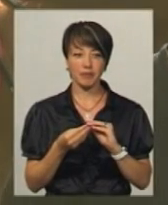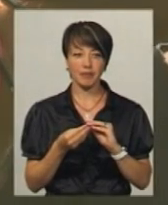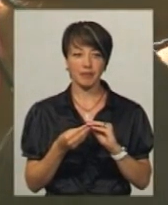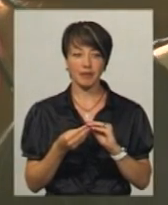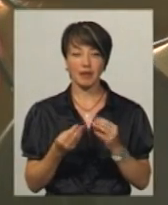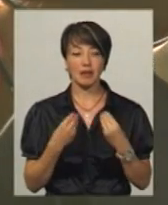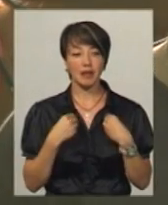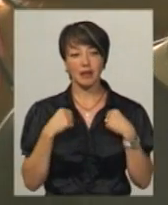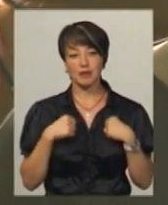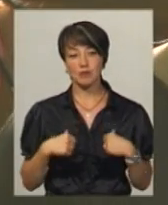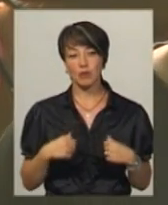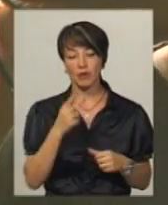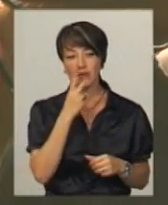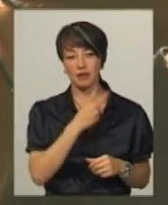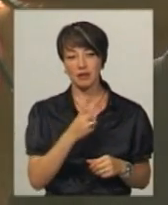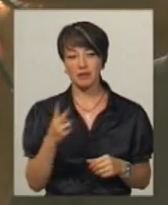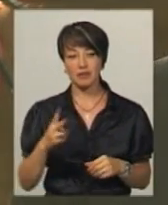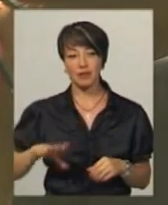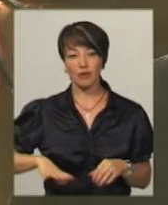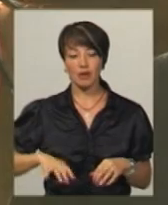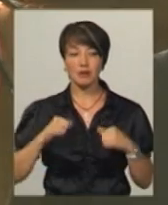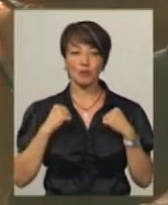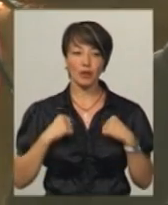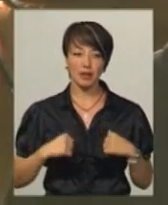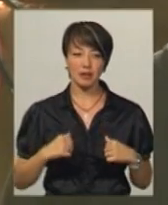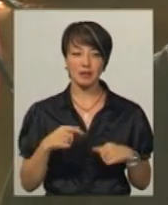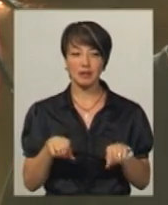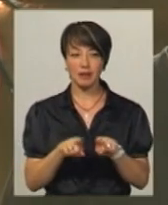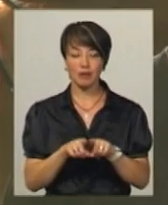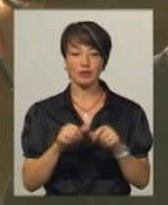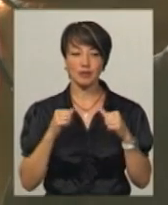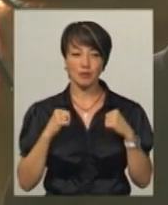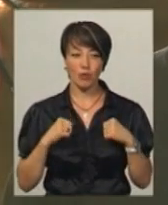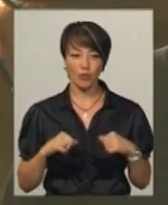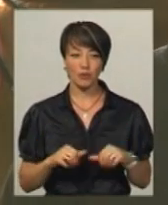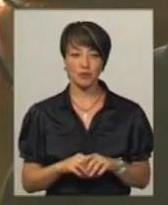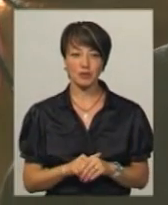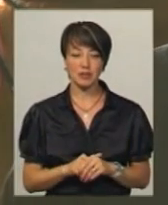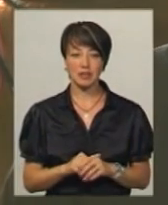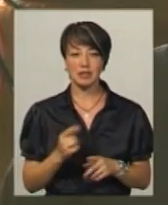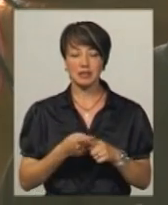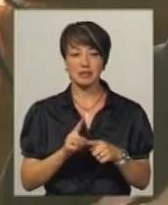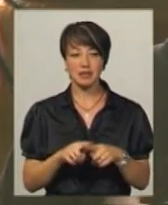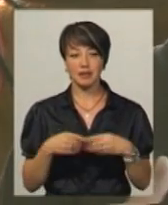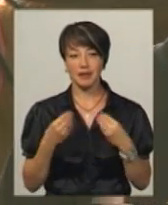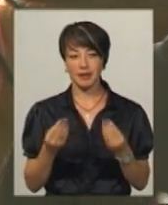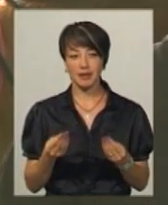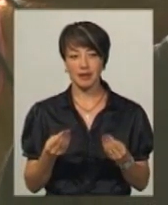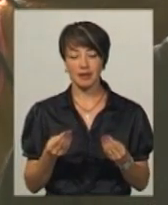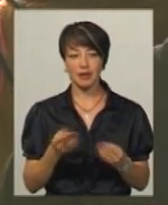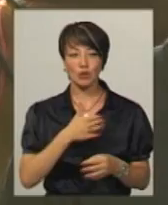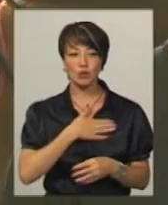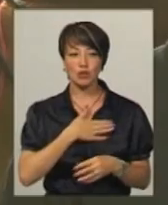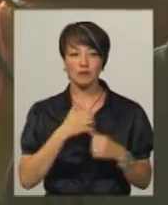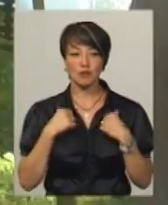спокій. Дивишся на коня, він спокійний, і ти також заспокоюєшся, і це дає якийсь душе